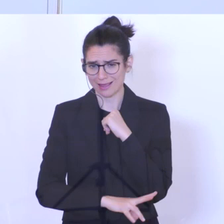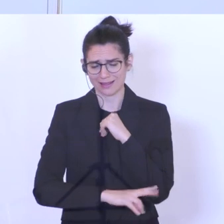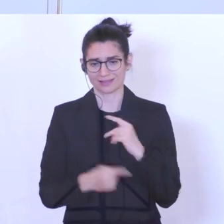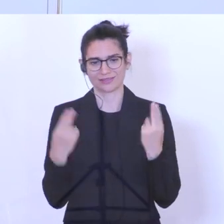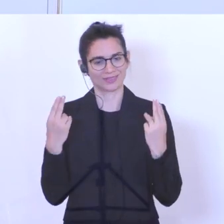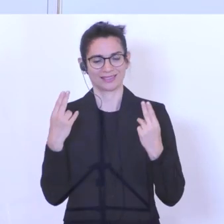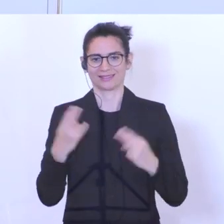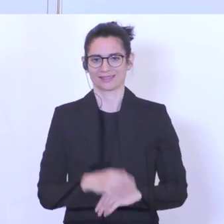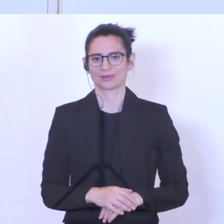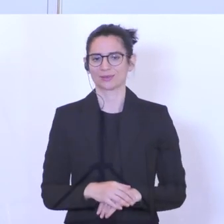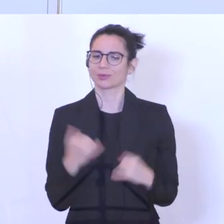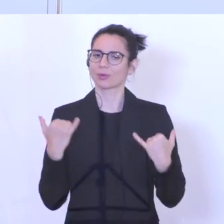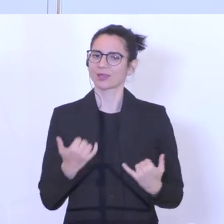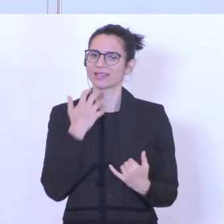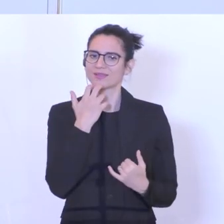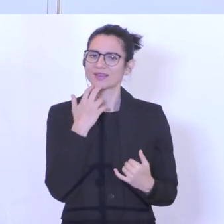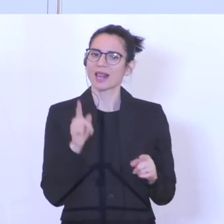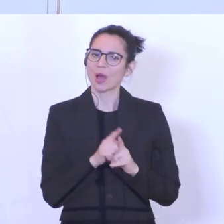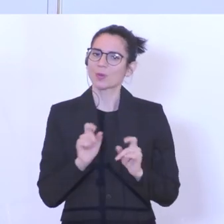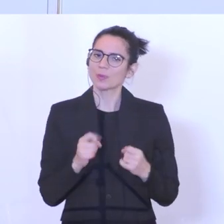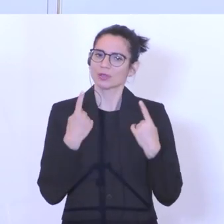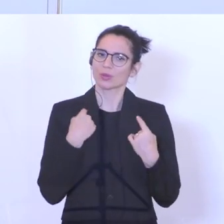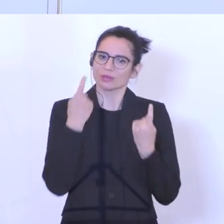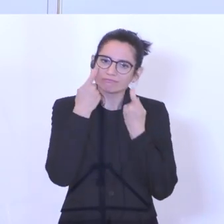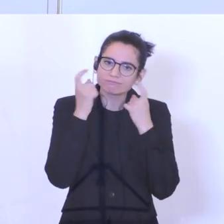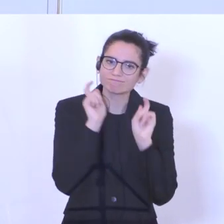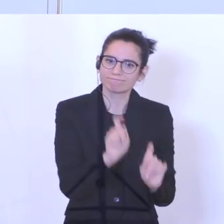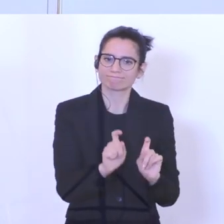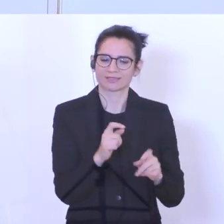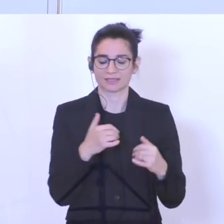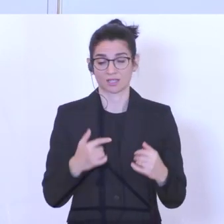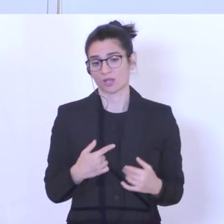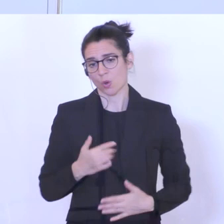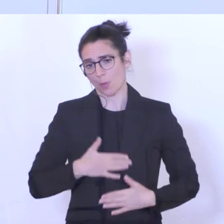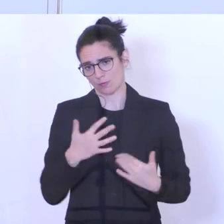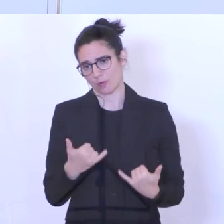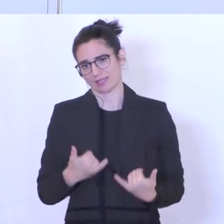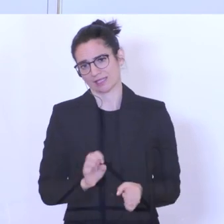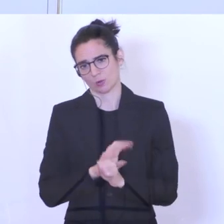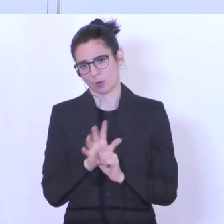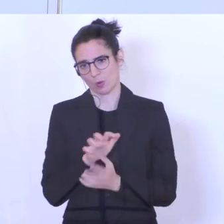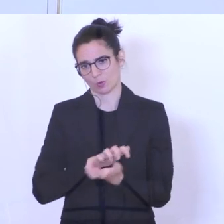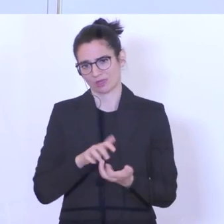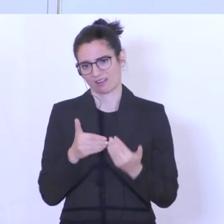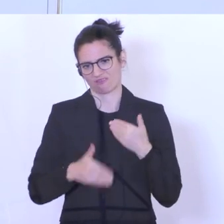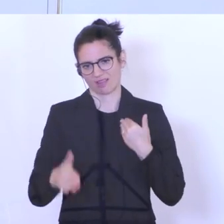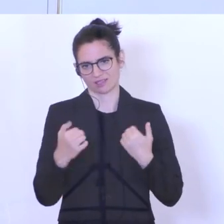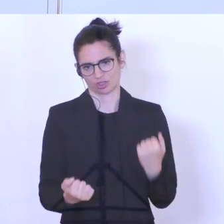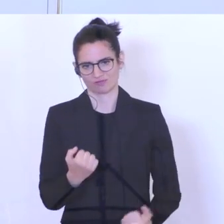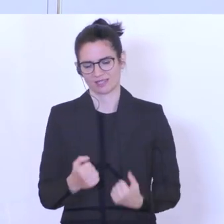Lehrlinge und heute wollen wir uns auch besonders um sie kümmern, auch in dieser Phase der Corona-Krise. Herzlichen Dank.